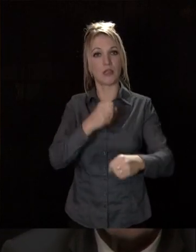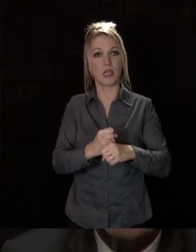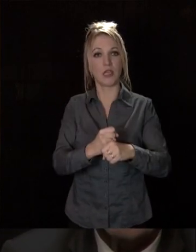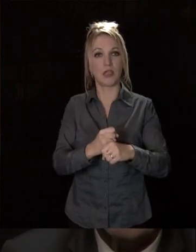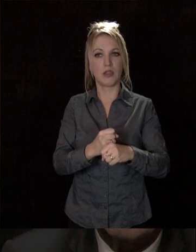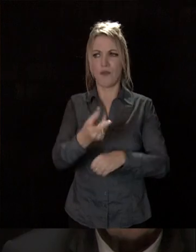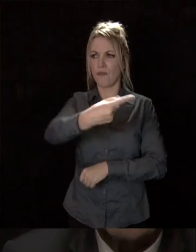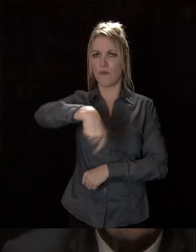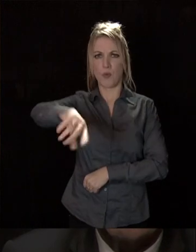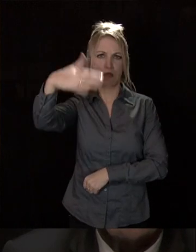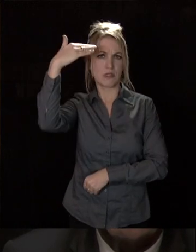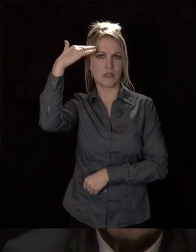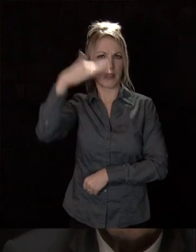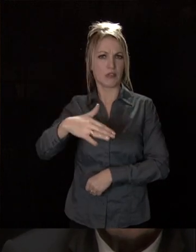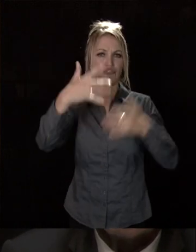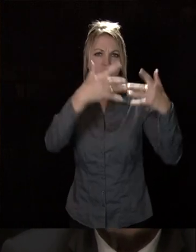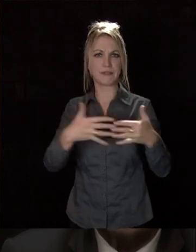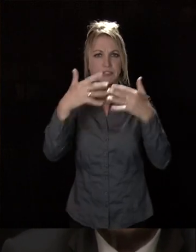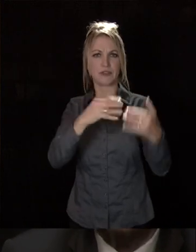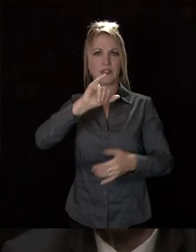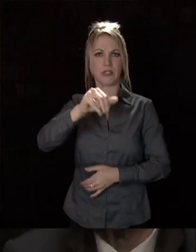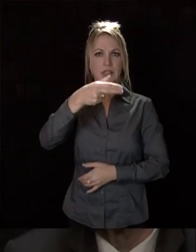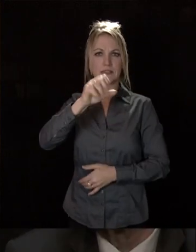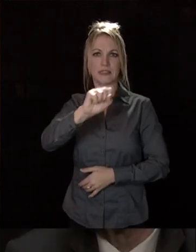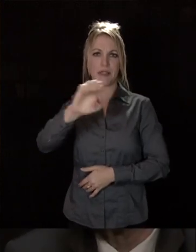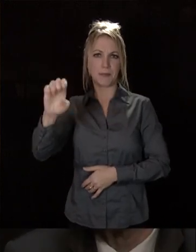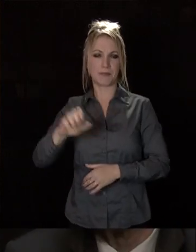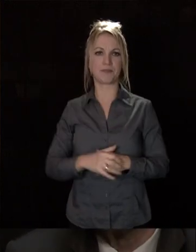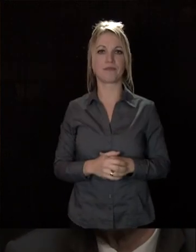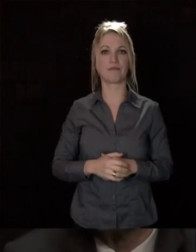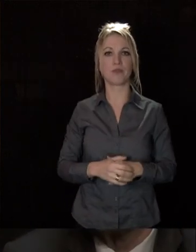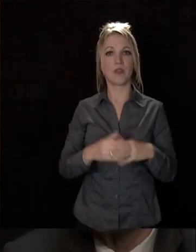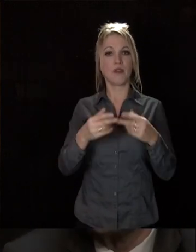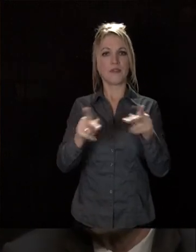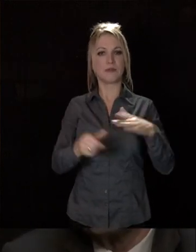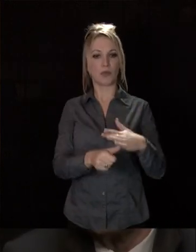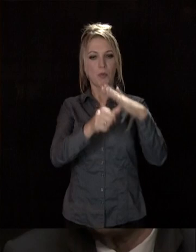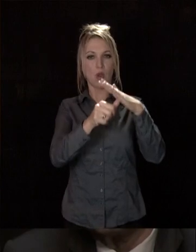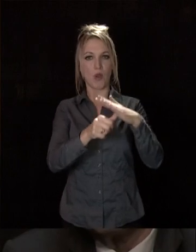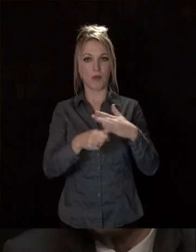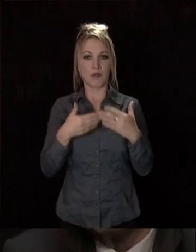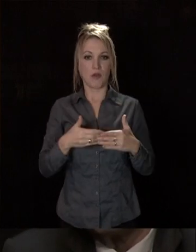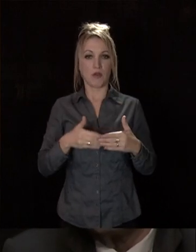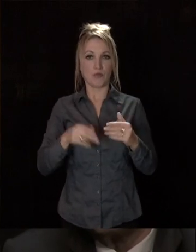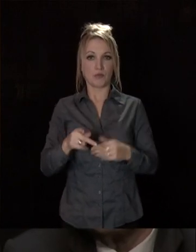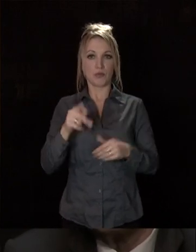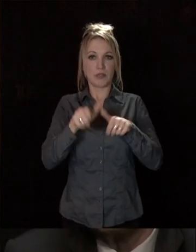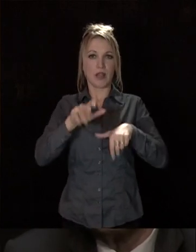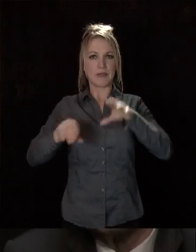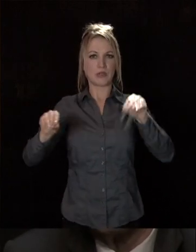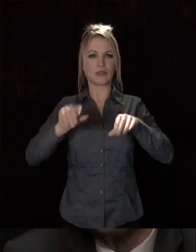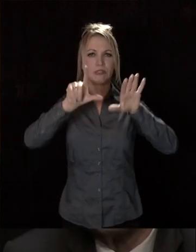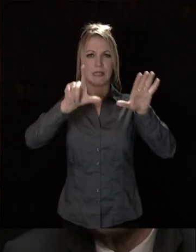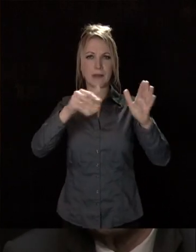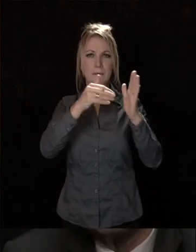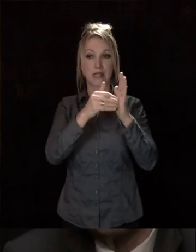avez-vous tous eu connaissance des chiffres de l'INSEE. Notre métropole continue de gagner des habitants, 7 000 en 5